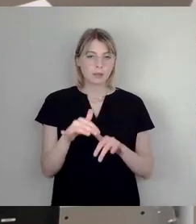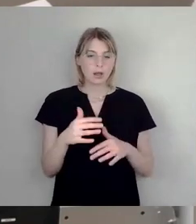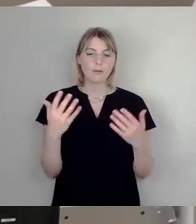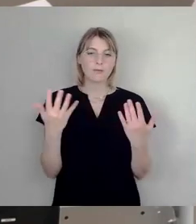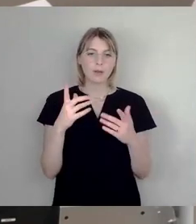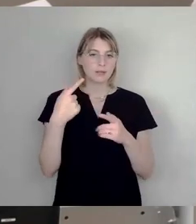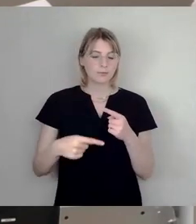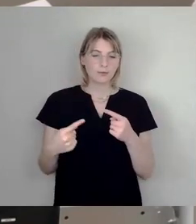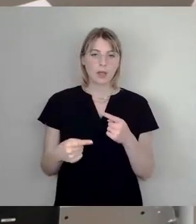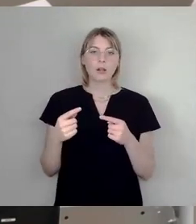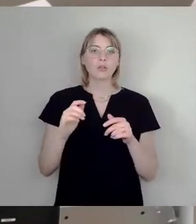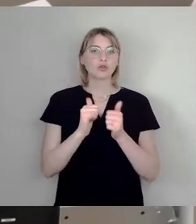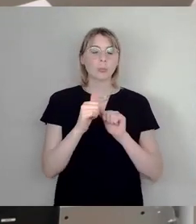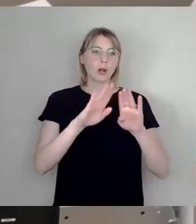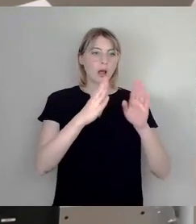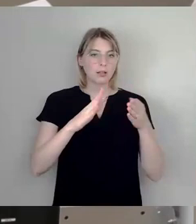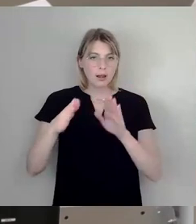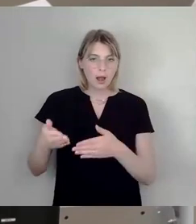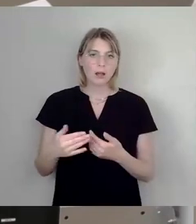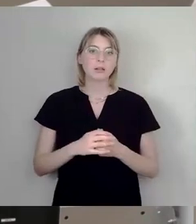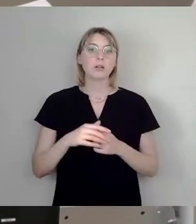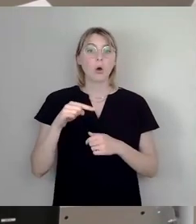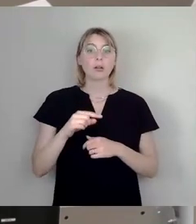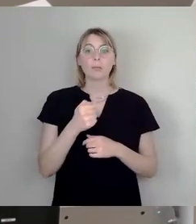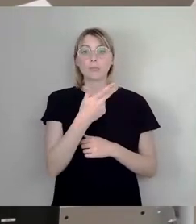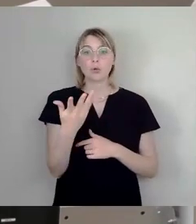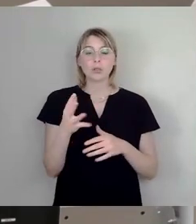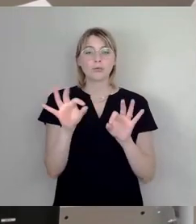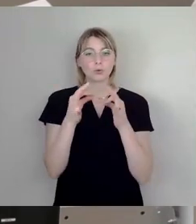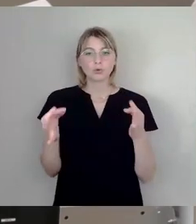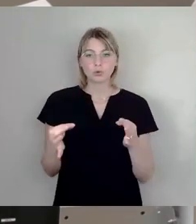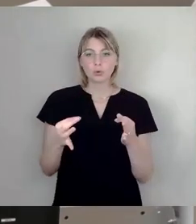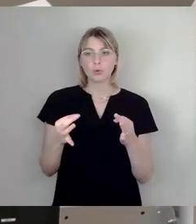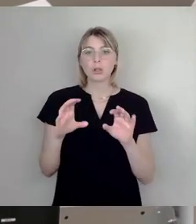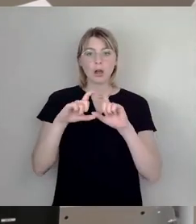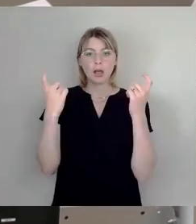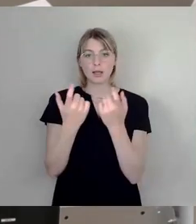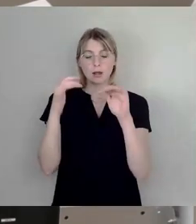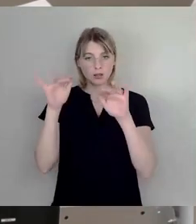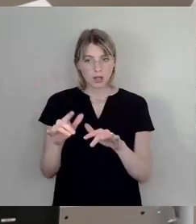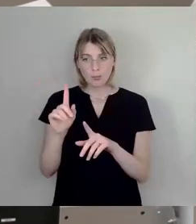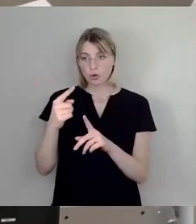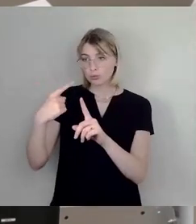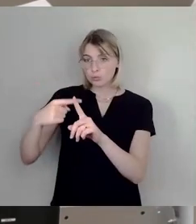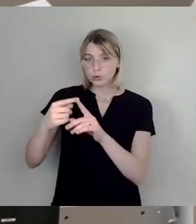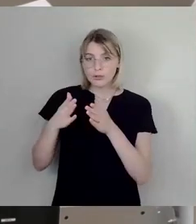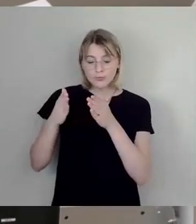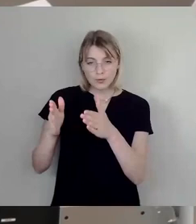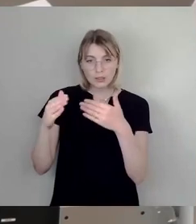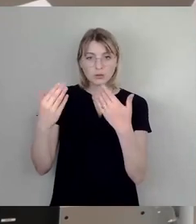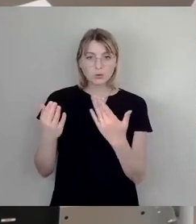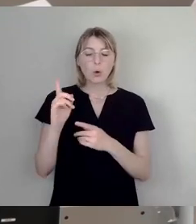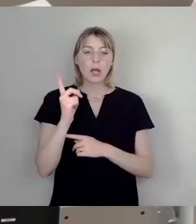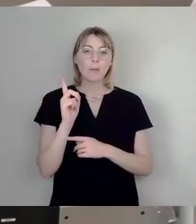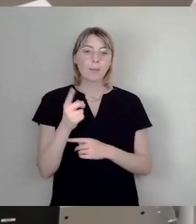Multifunktionsarena zumindest in die Richtung auf den Weg gebracht. Wir müssen noch in die